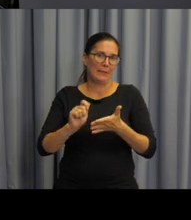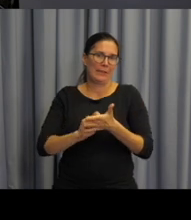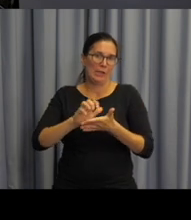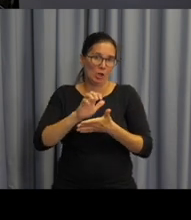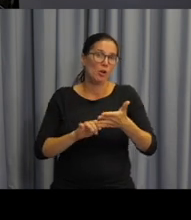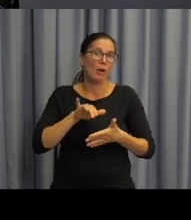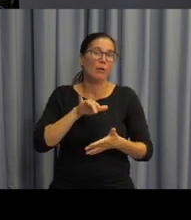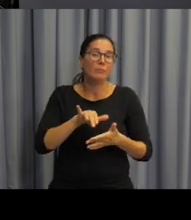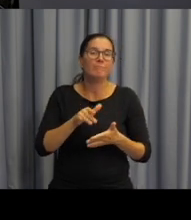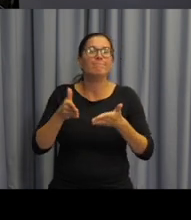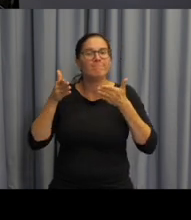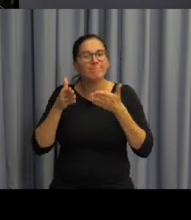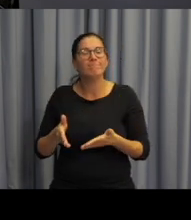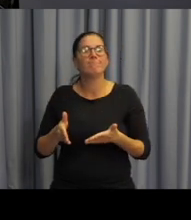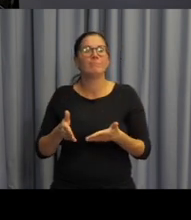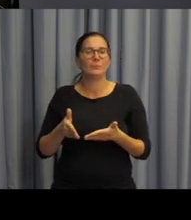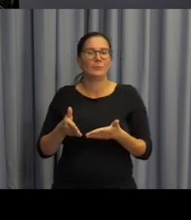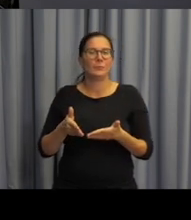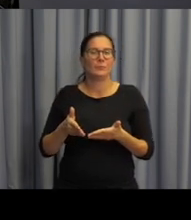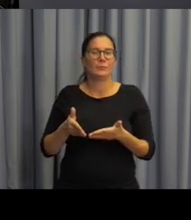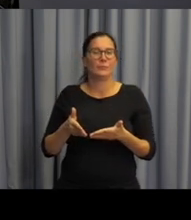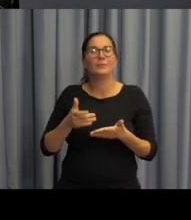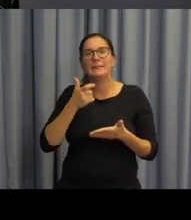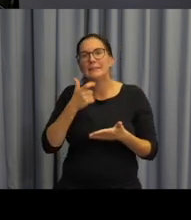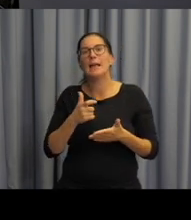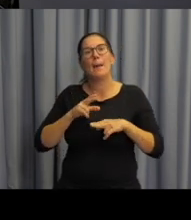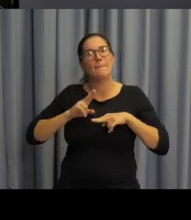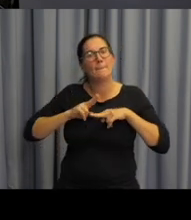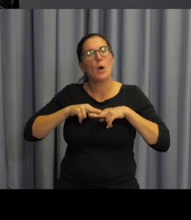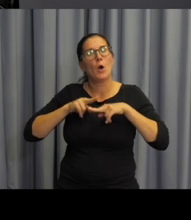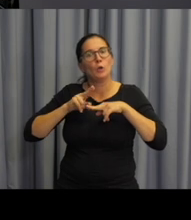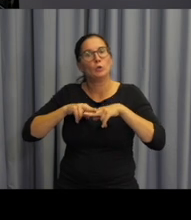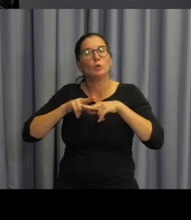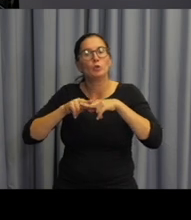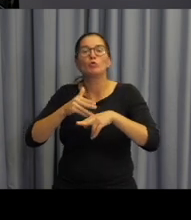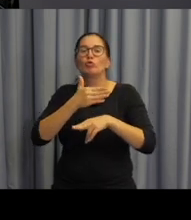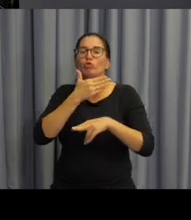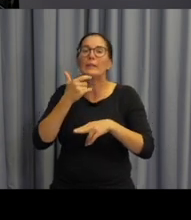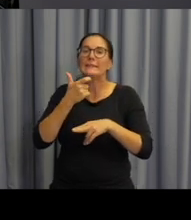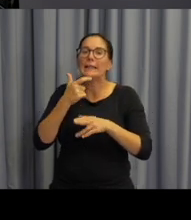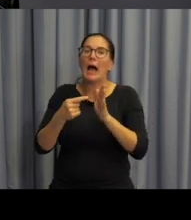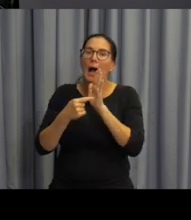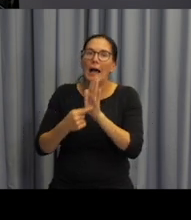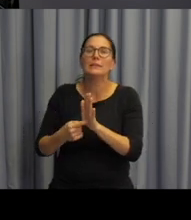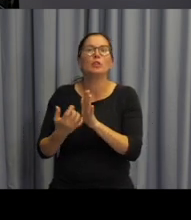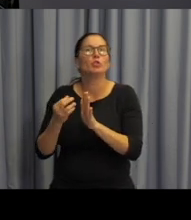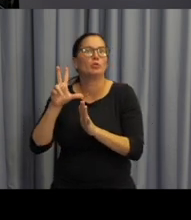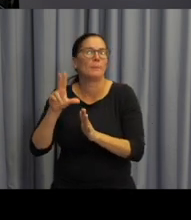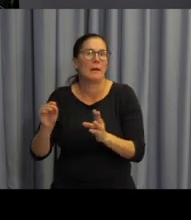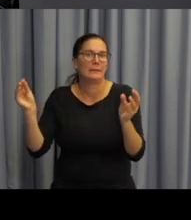se zaměřujeme na to, abychom vlastně postupně začali češtinu dětem zpřístupňovat jako systém,